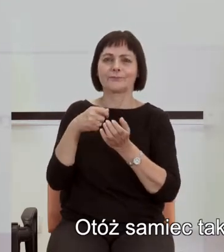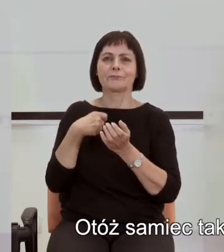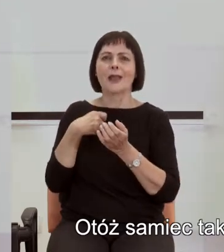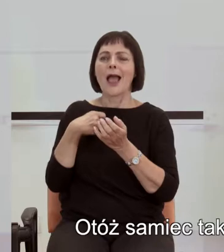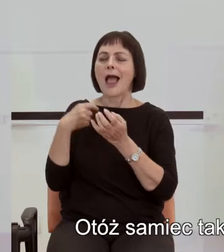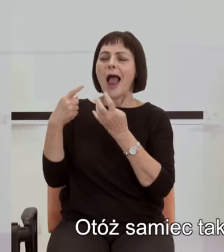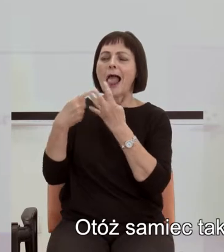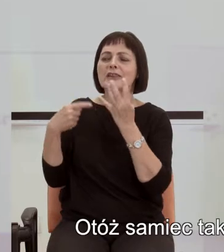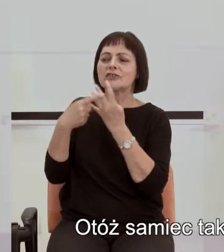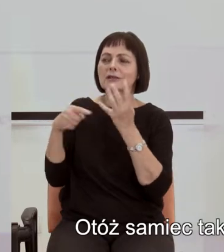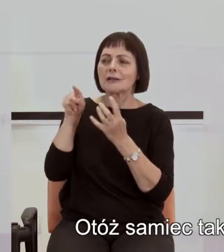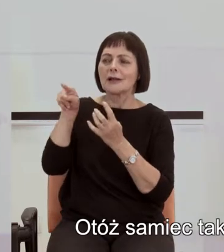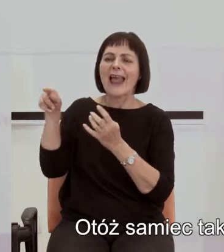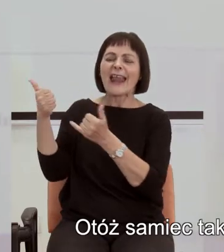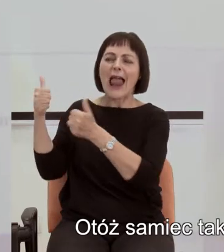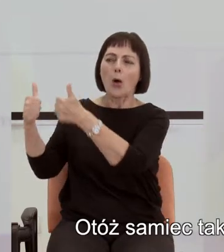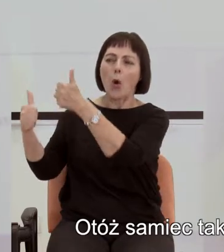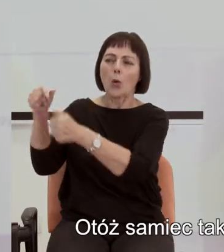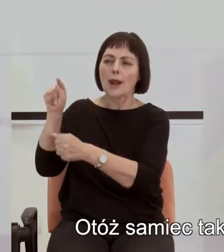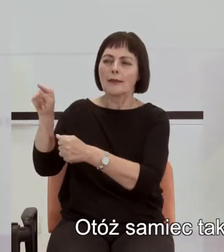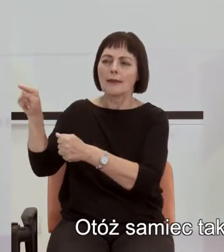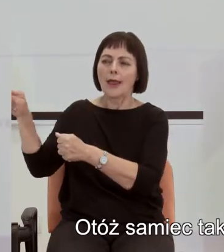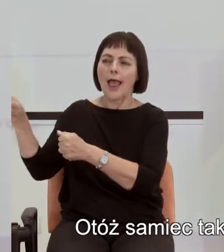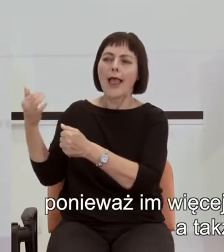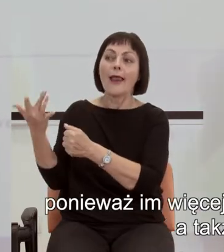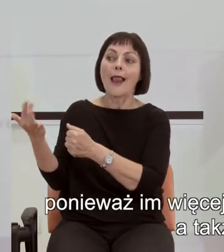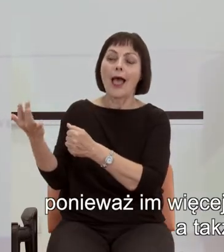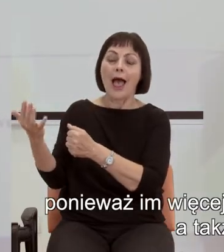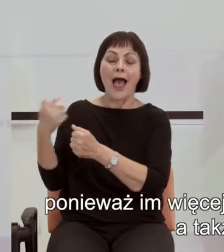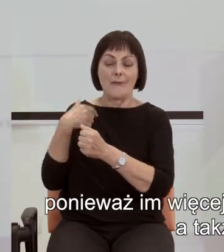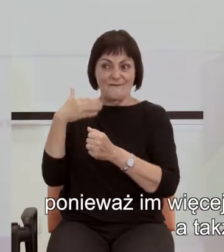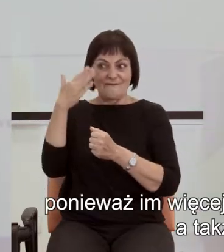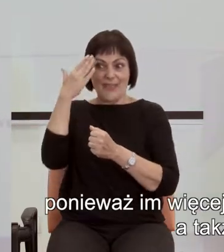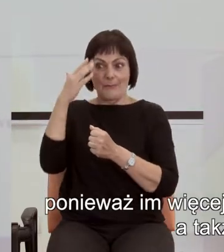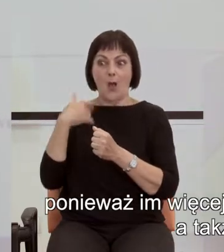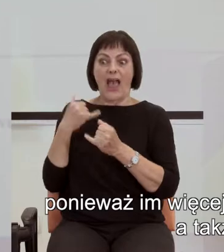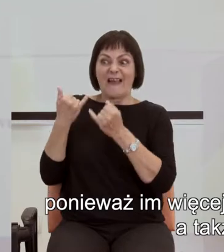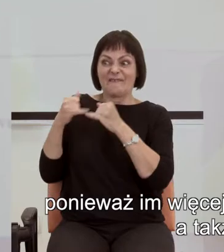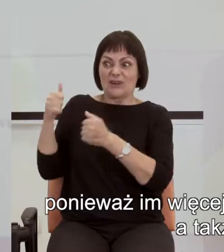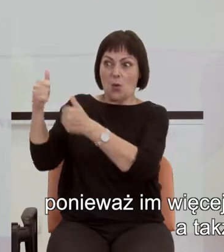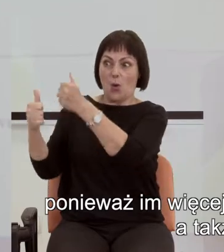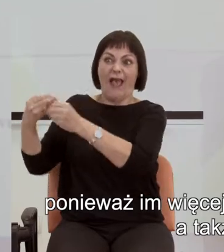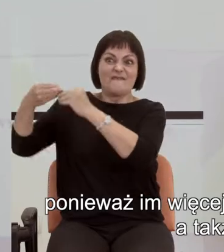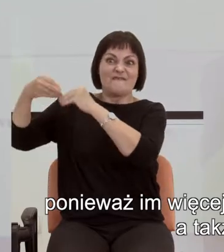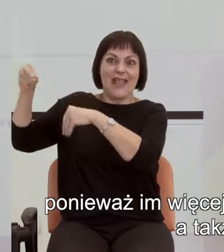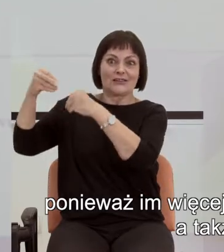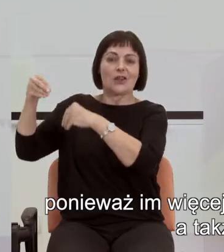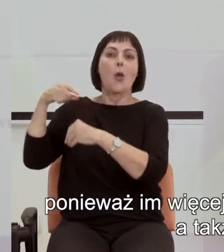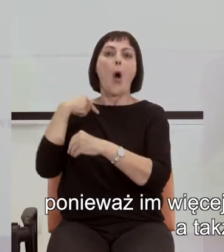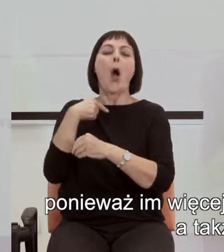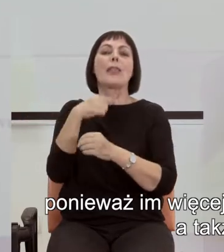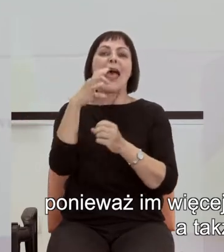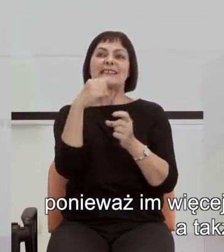liczy konkurentów i wiemy o tym, ponieważ im więcej jest tych konkurentów, tym